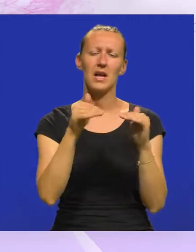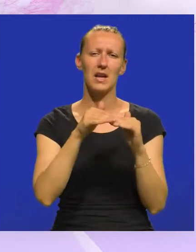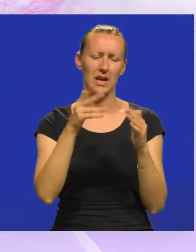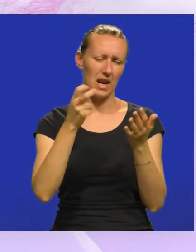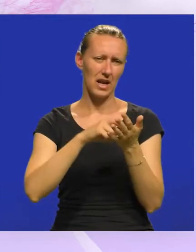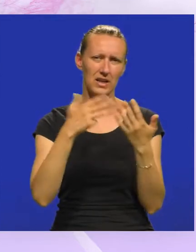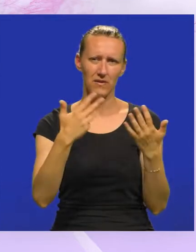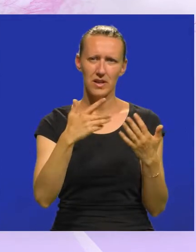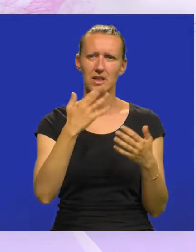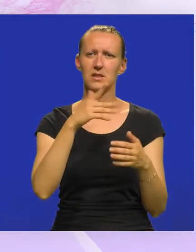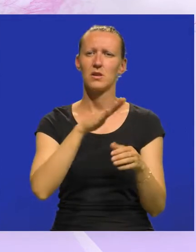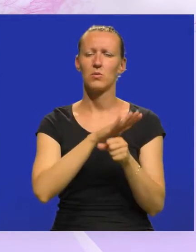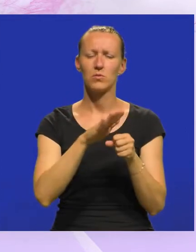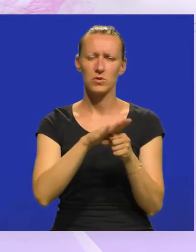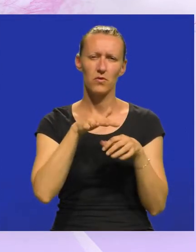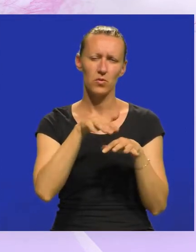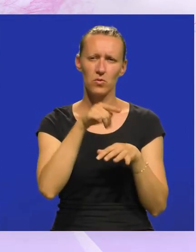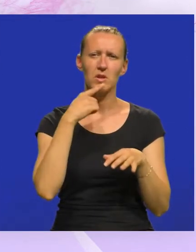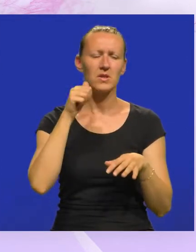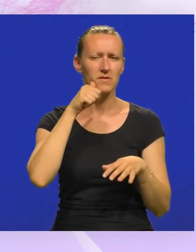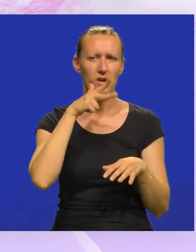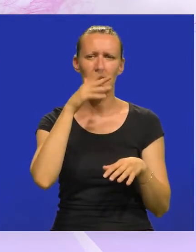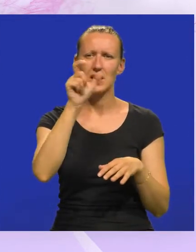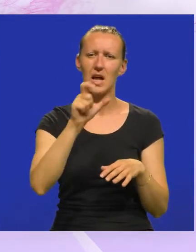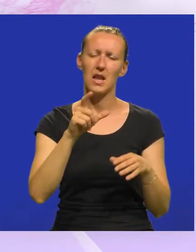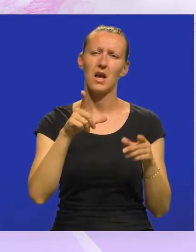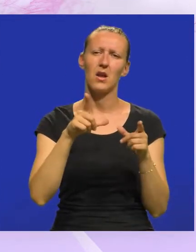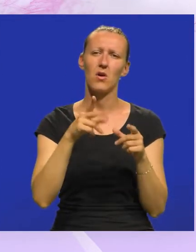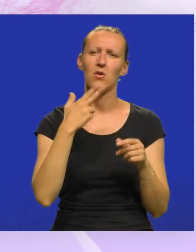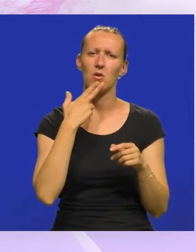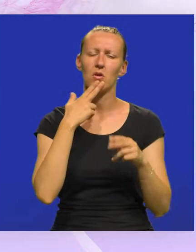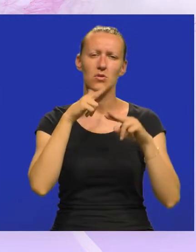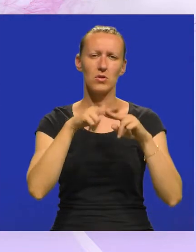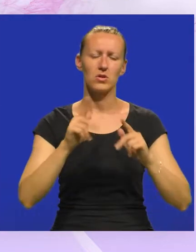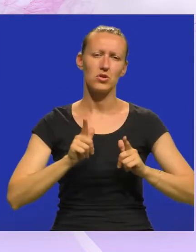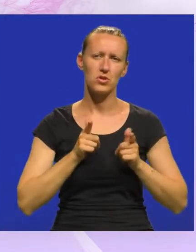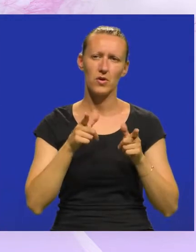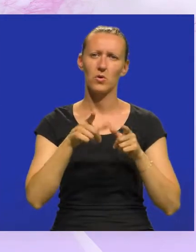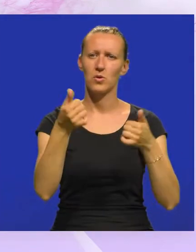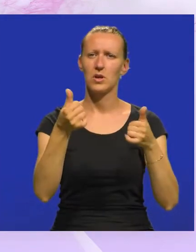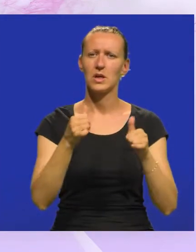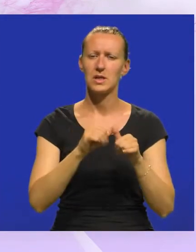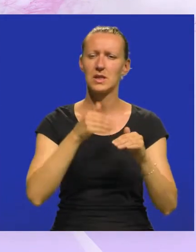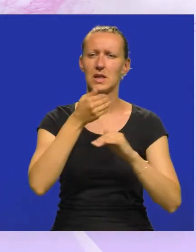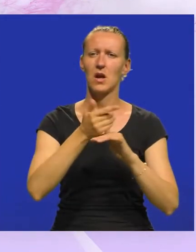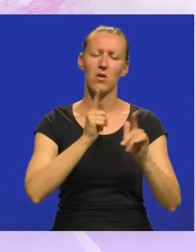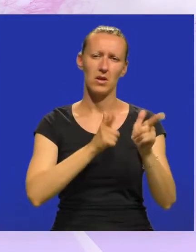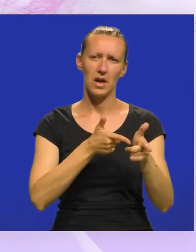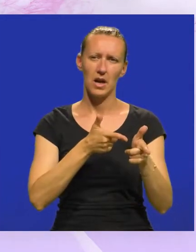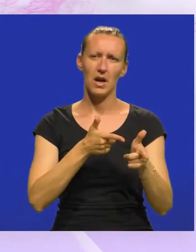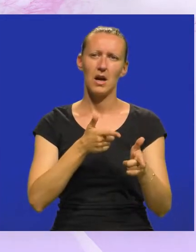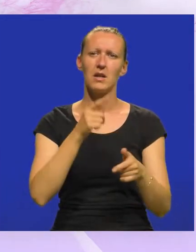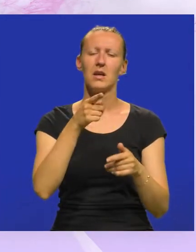90-ih, Egzodusu, kao i o svakodnevici Talijana koji su ostali živjeti u Istri nakon rata.